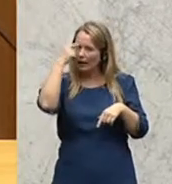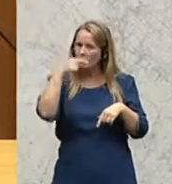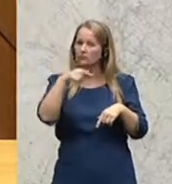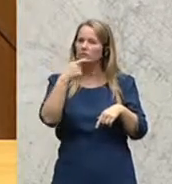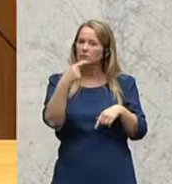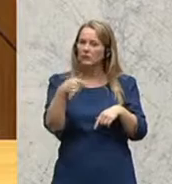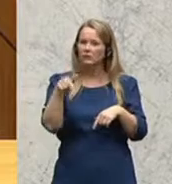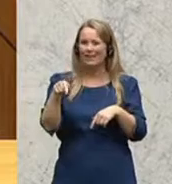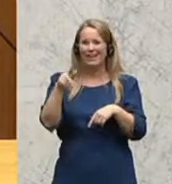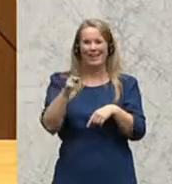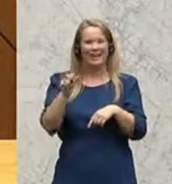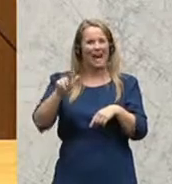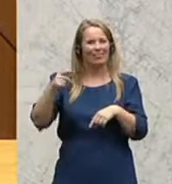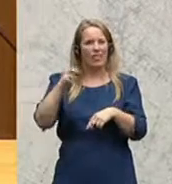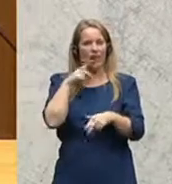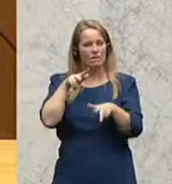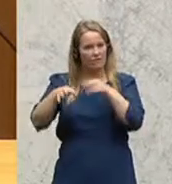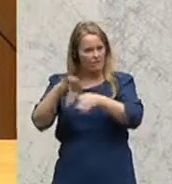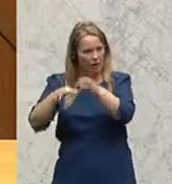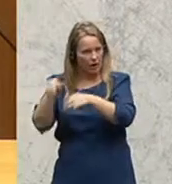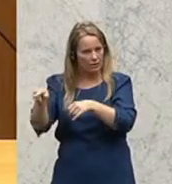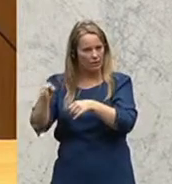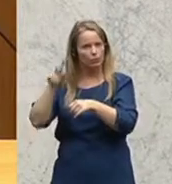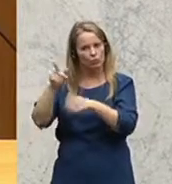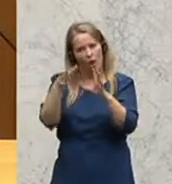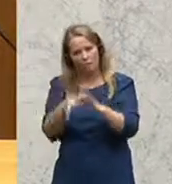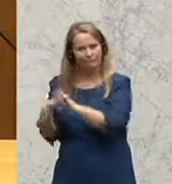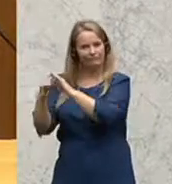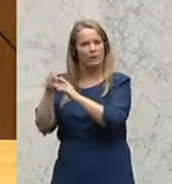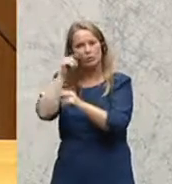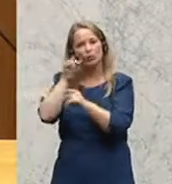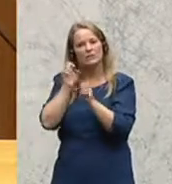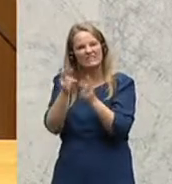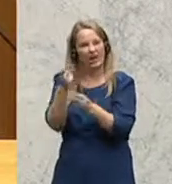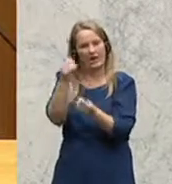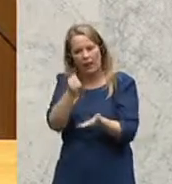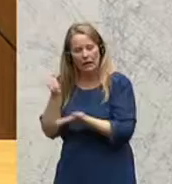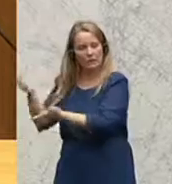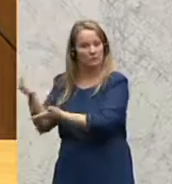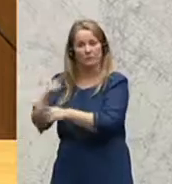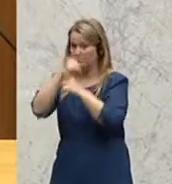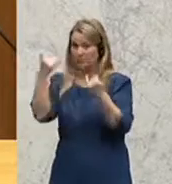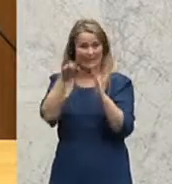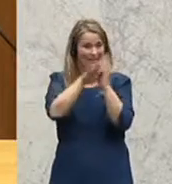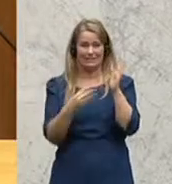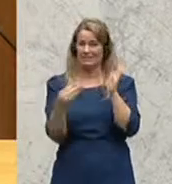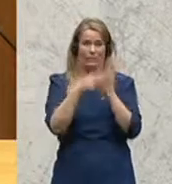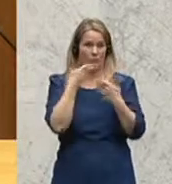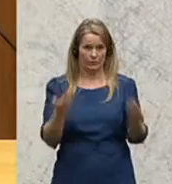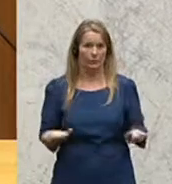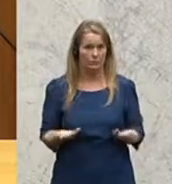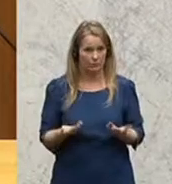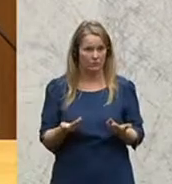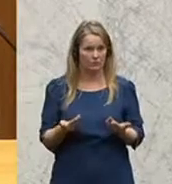die Geldbußen aus dem Kartellverfahren an den VKI Zweck zu widmen. Das konnte auch bisher immer noch nicht gesetzlich verankert werden.